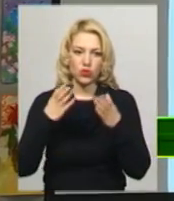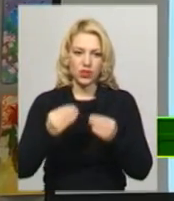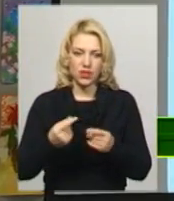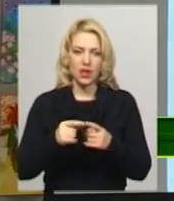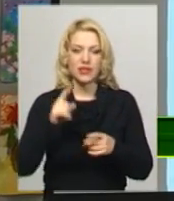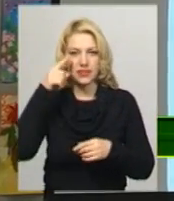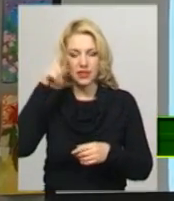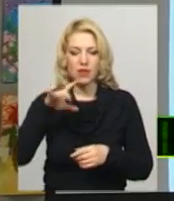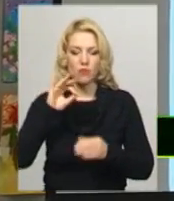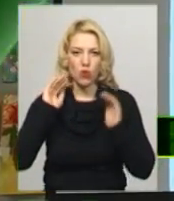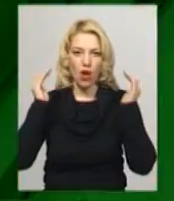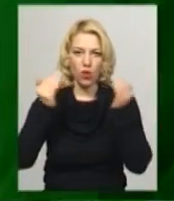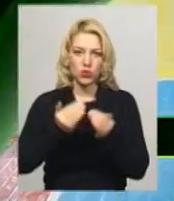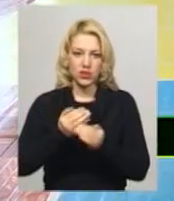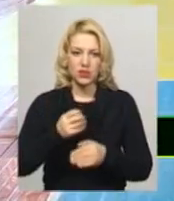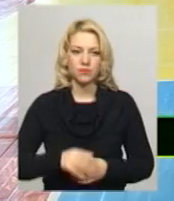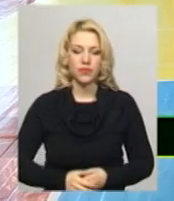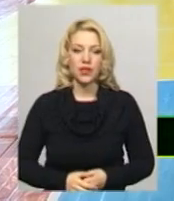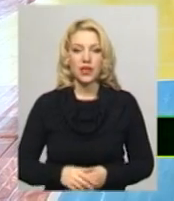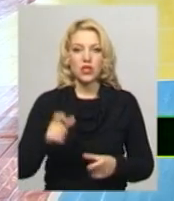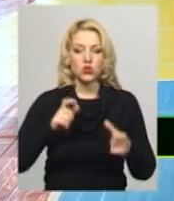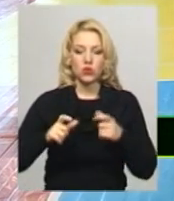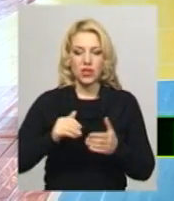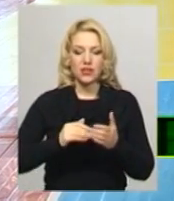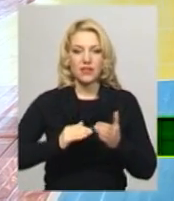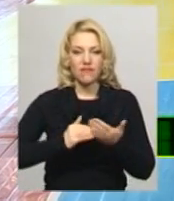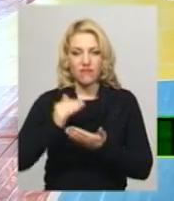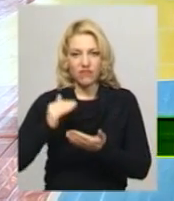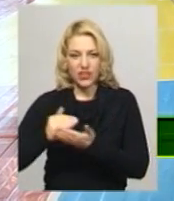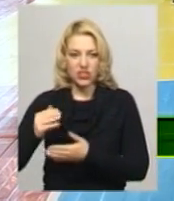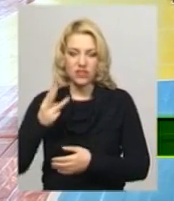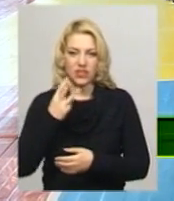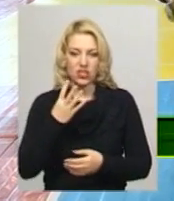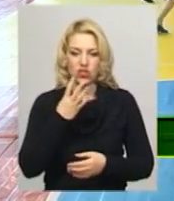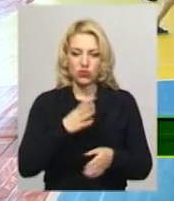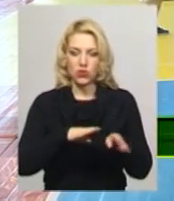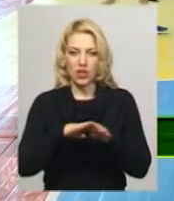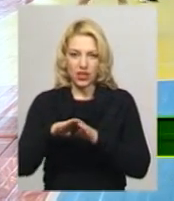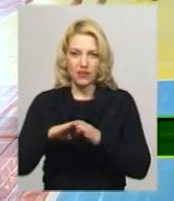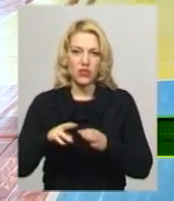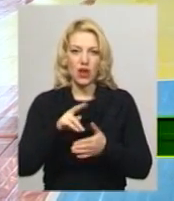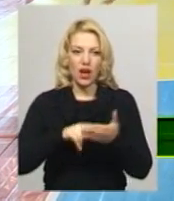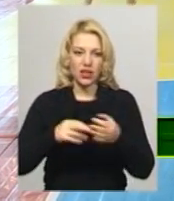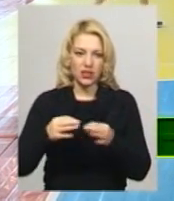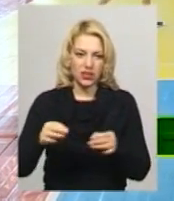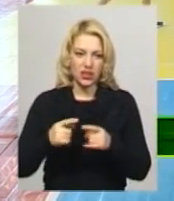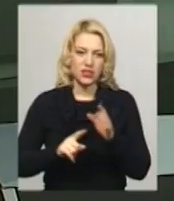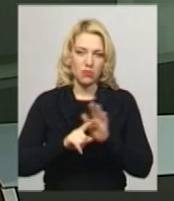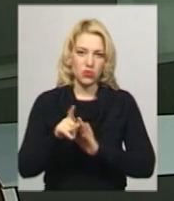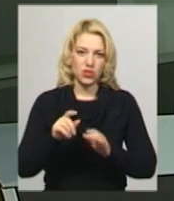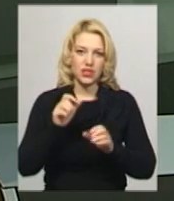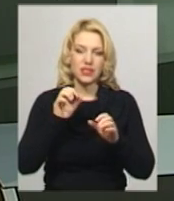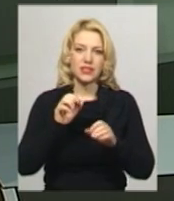аутизм відбувся у Хмельницькому. Студенти Хмельницьких вишів 3-4 рівня акредитації розпочали дводенні змагання з волейболу.